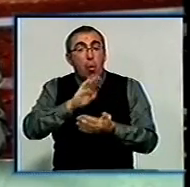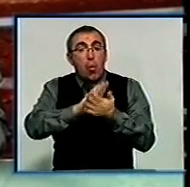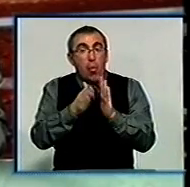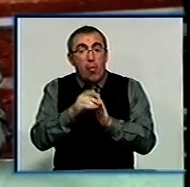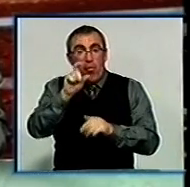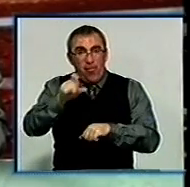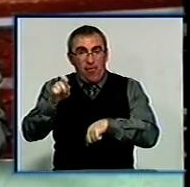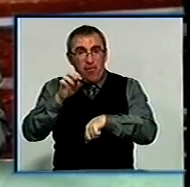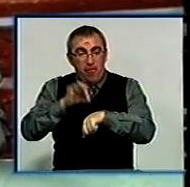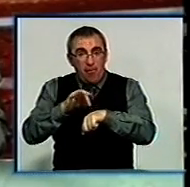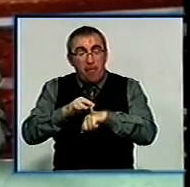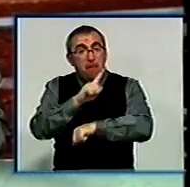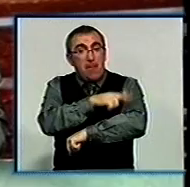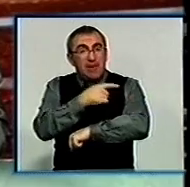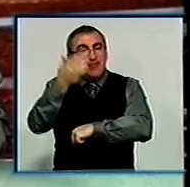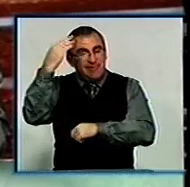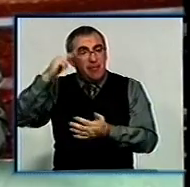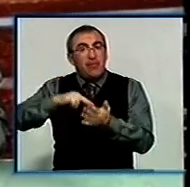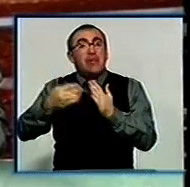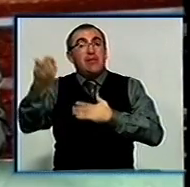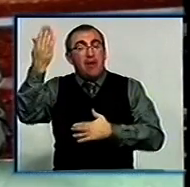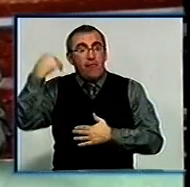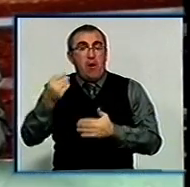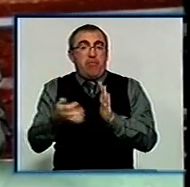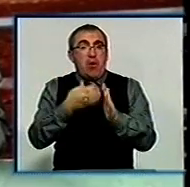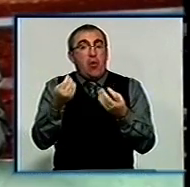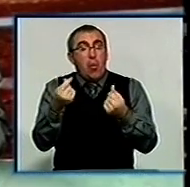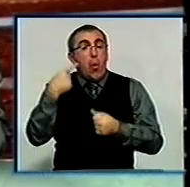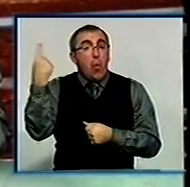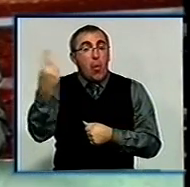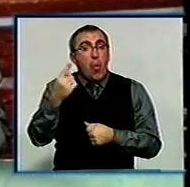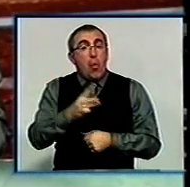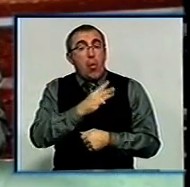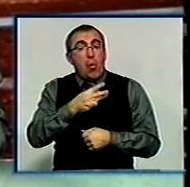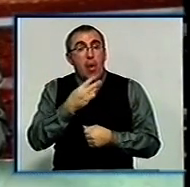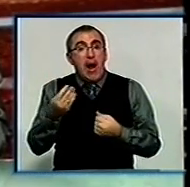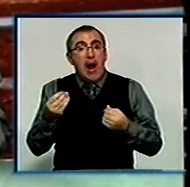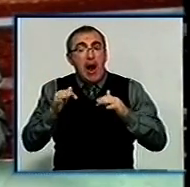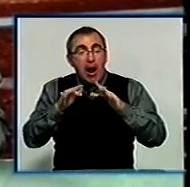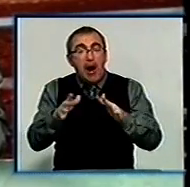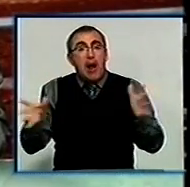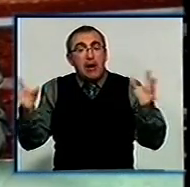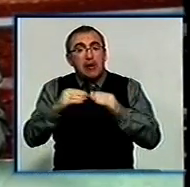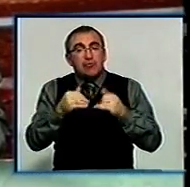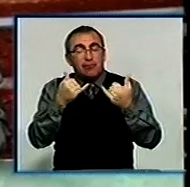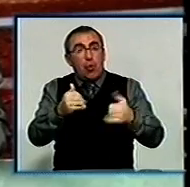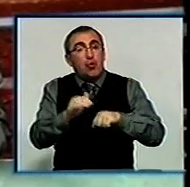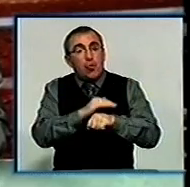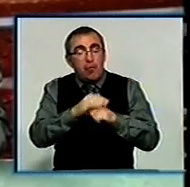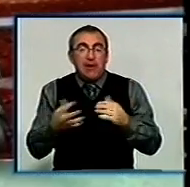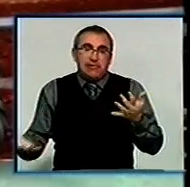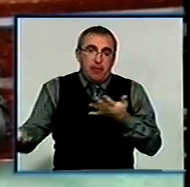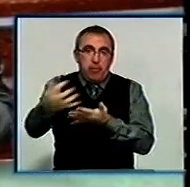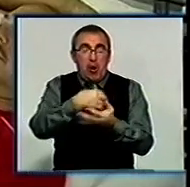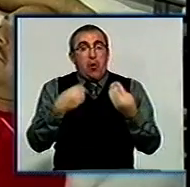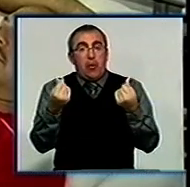пацієнтів і медиків. У закладі хотіли давно, але бракувало коштів, тому в області ініціювали акцію «Гразом за ради добра» і почали збирати гроші.